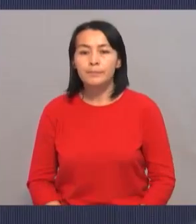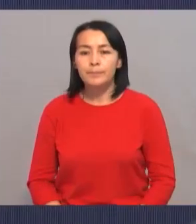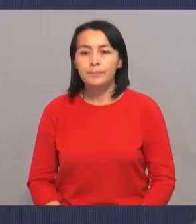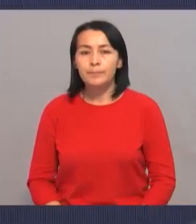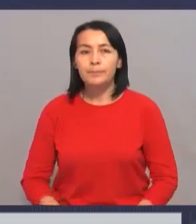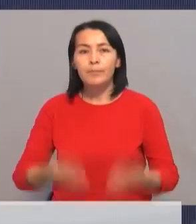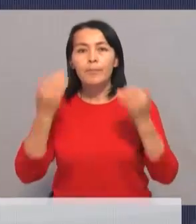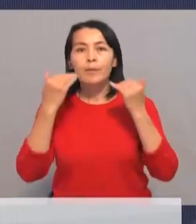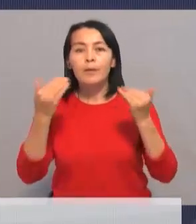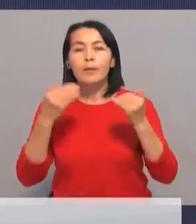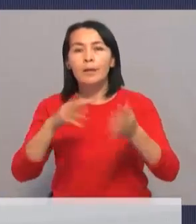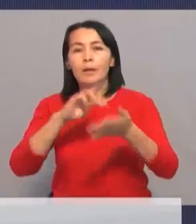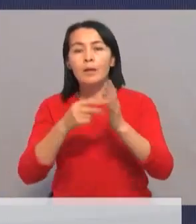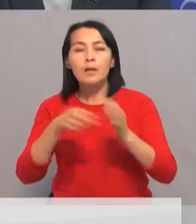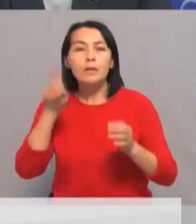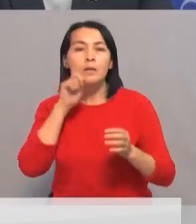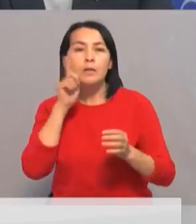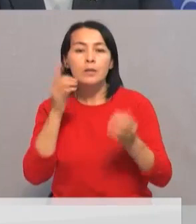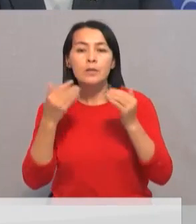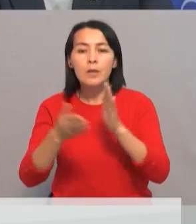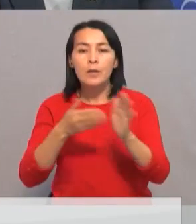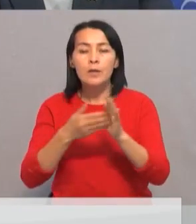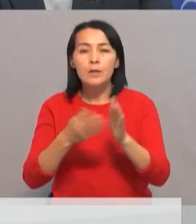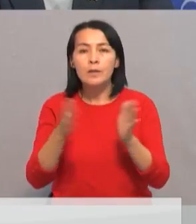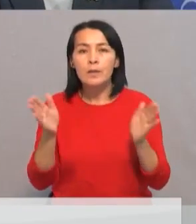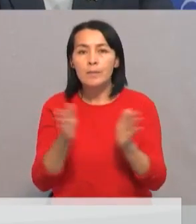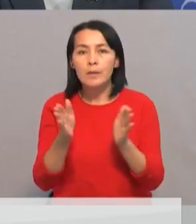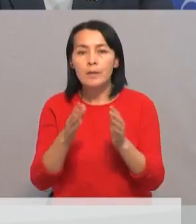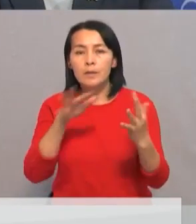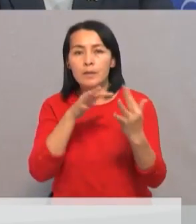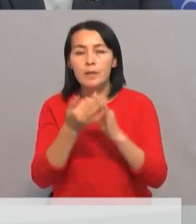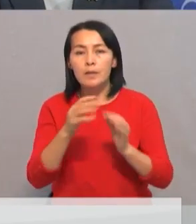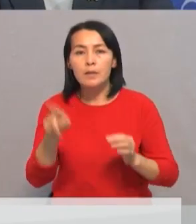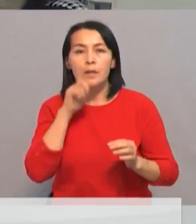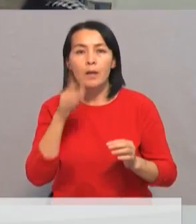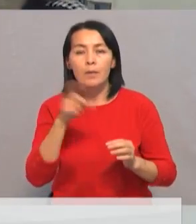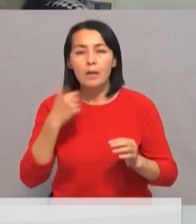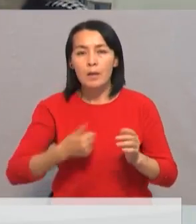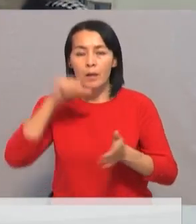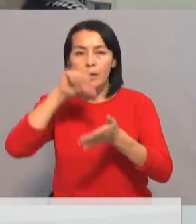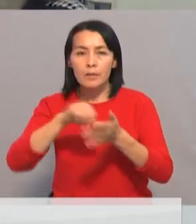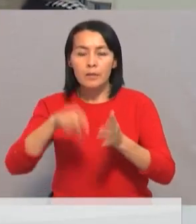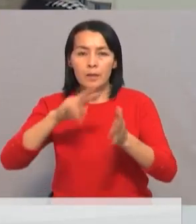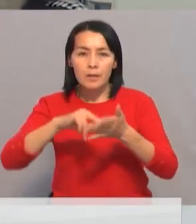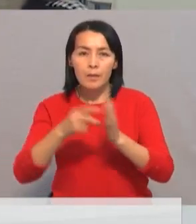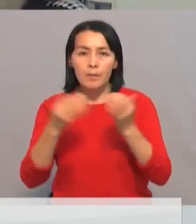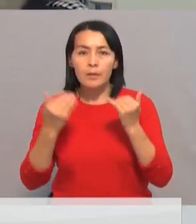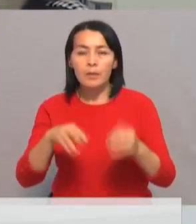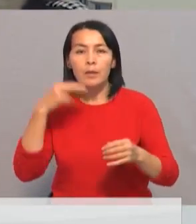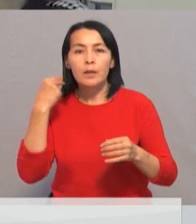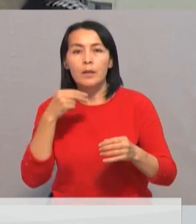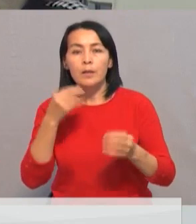Основной приоритет проекта ЖАЗ-проект – привлечение малобеспеченной сельской молодежи к активному участию в данном проекте. Для